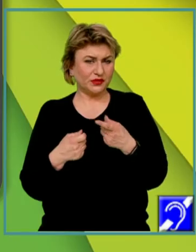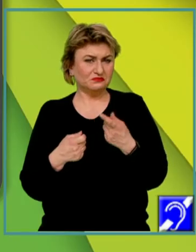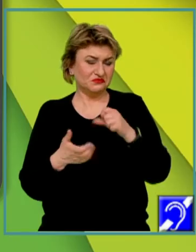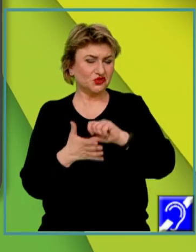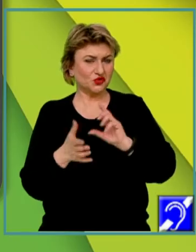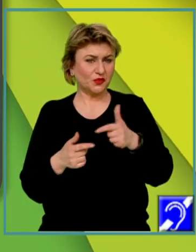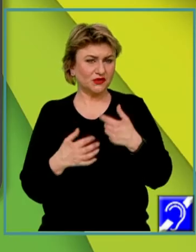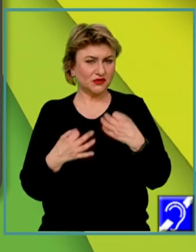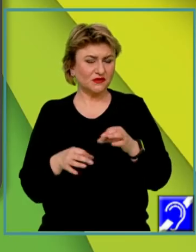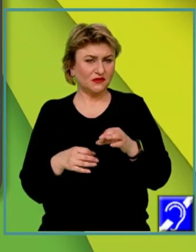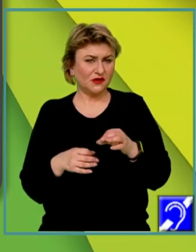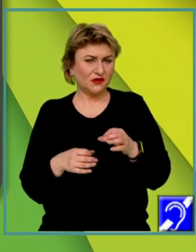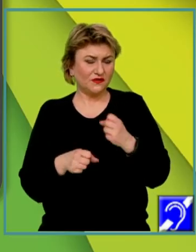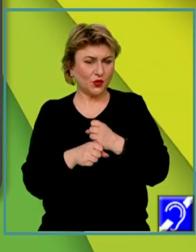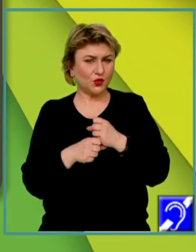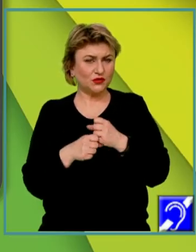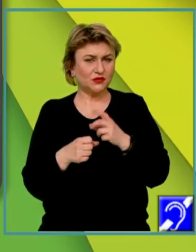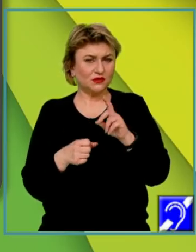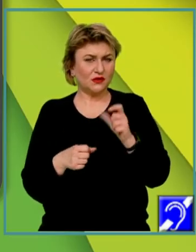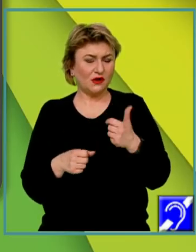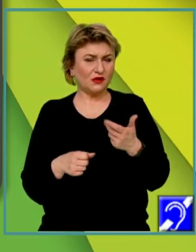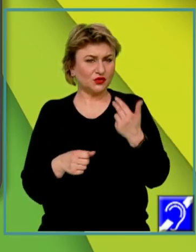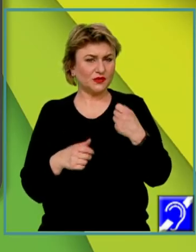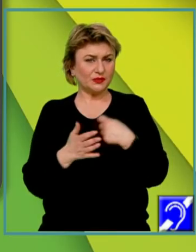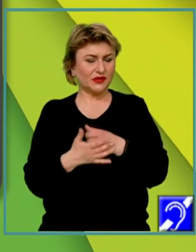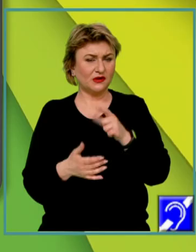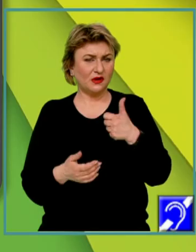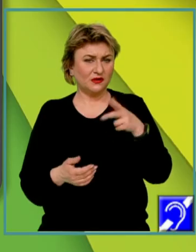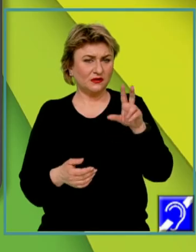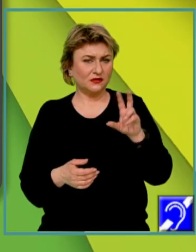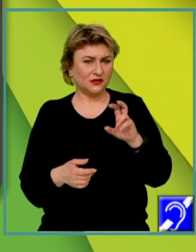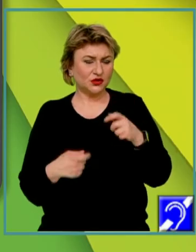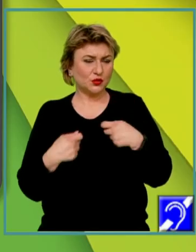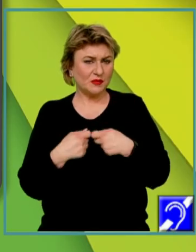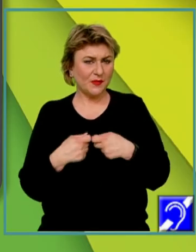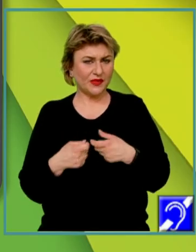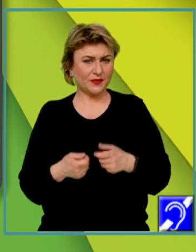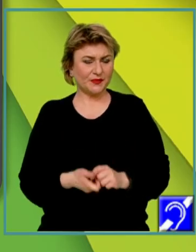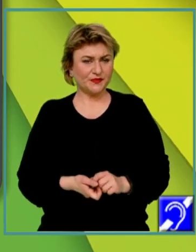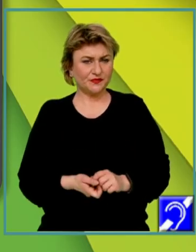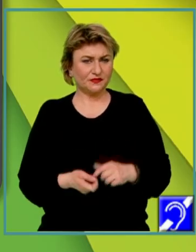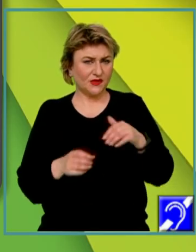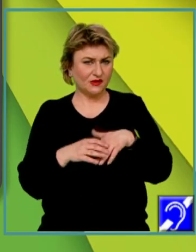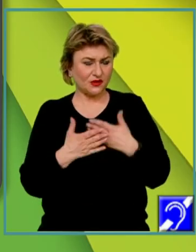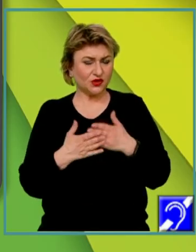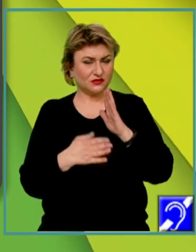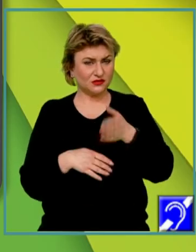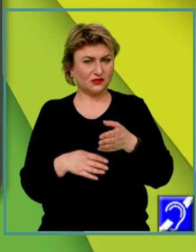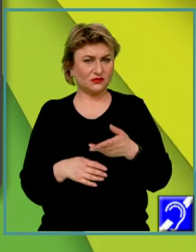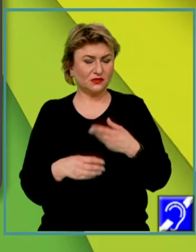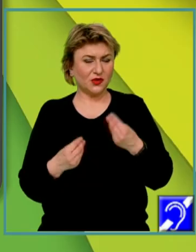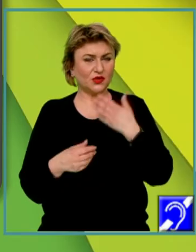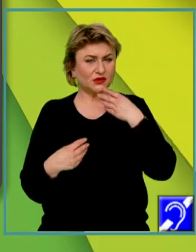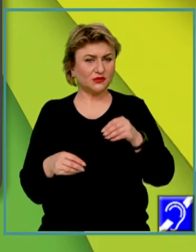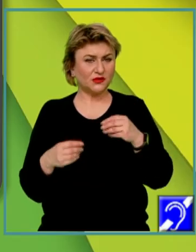poate să fie constituit de la 15 până la 30 de membri. Iată că, în această direcție, cel mai bun